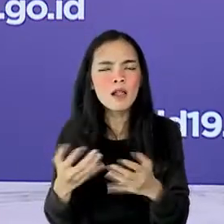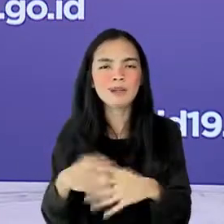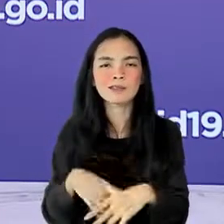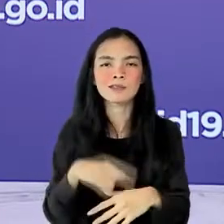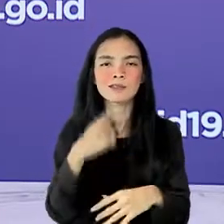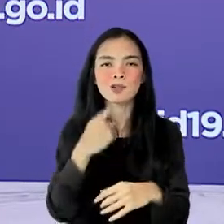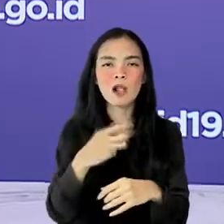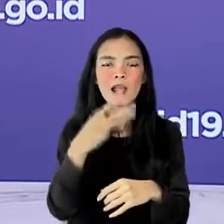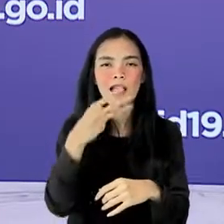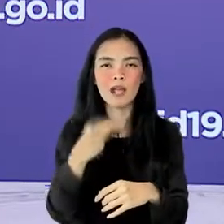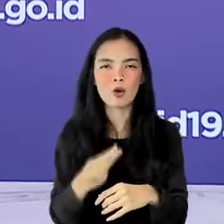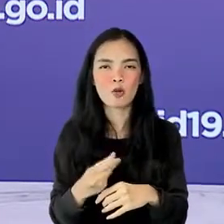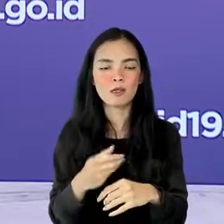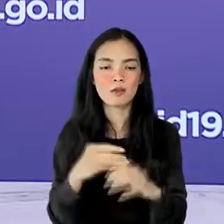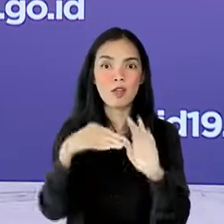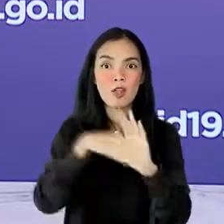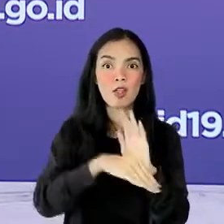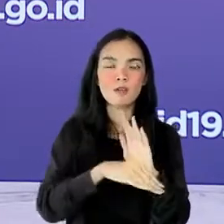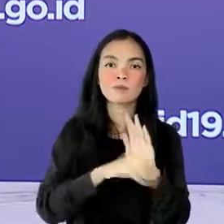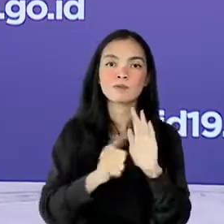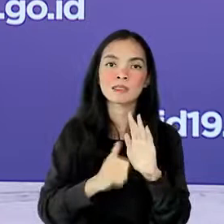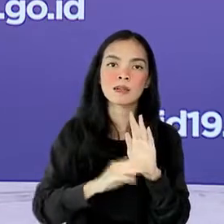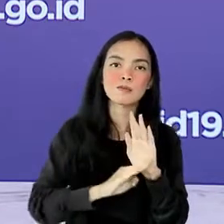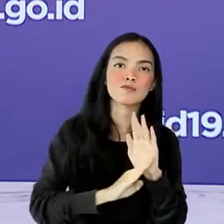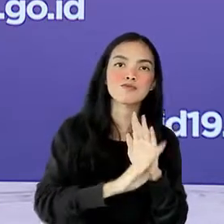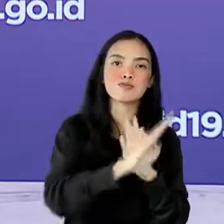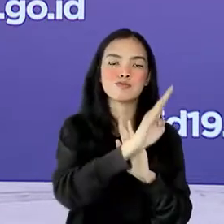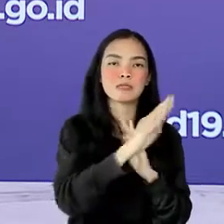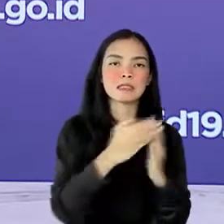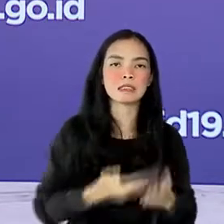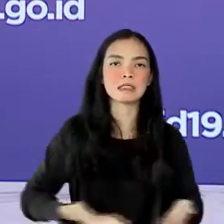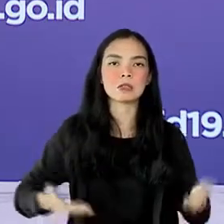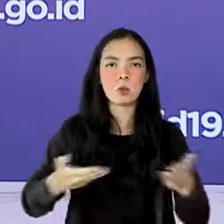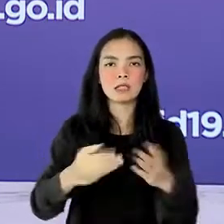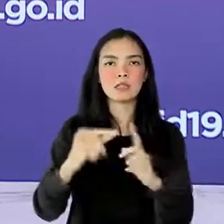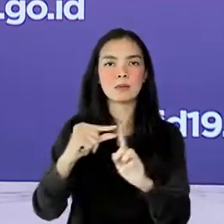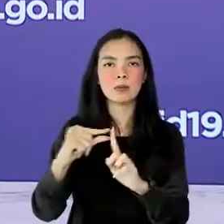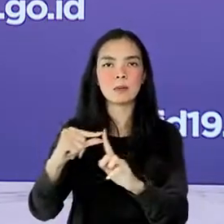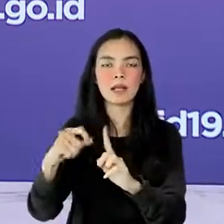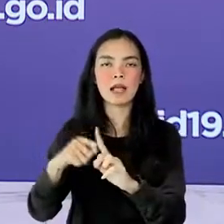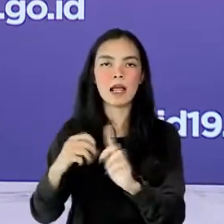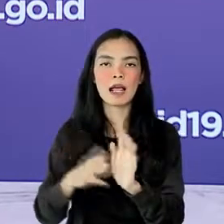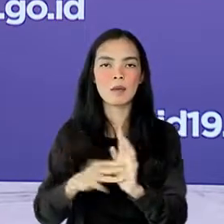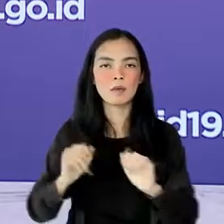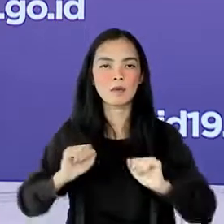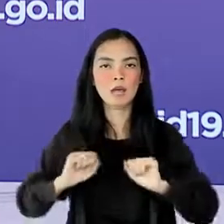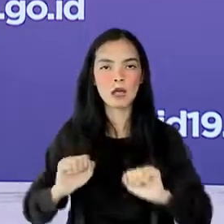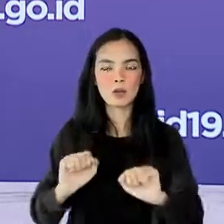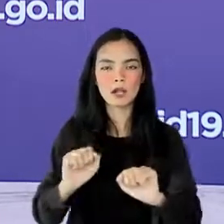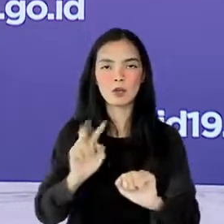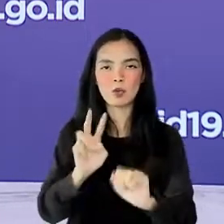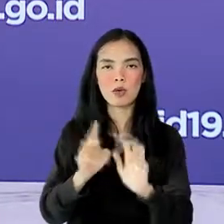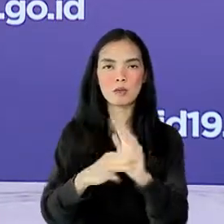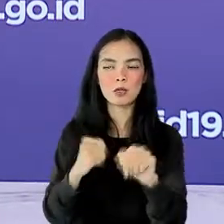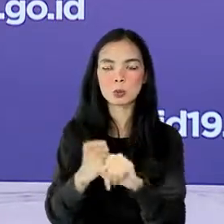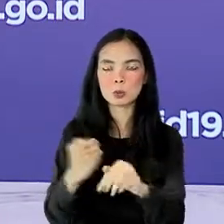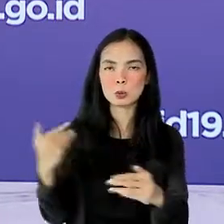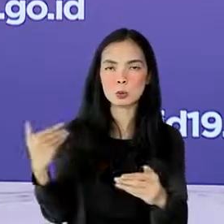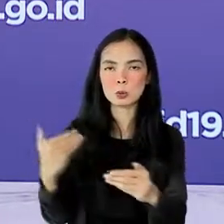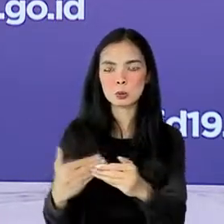pemulihan ekonomi secara bersamaan di masa PPKM darurat selama dua minggu terakhir.